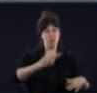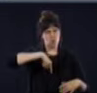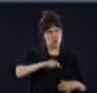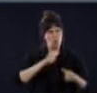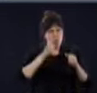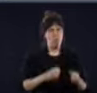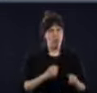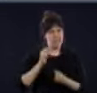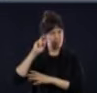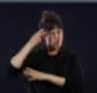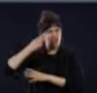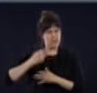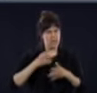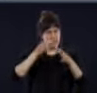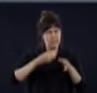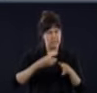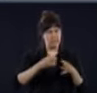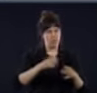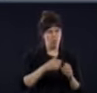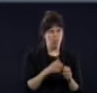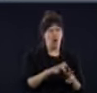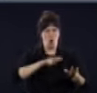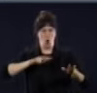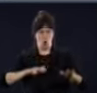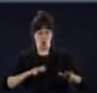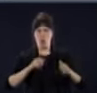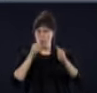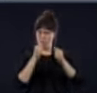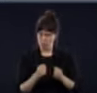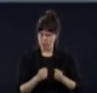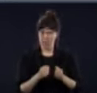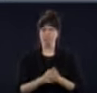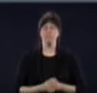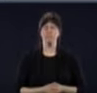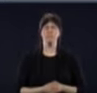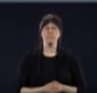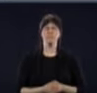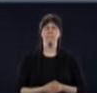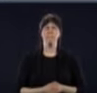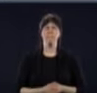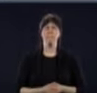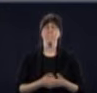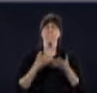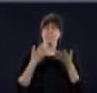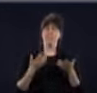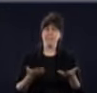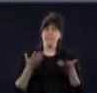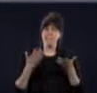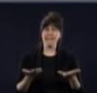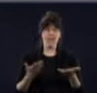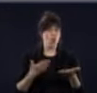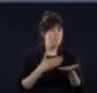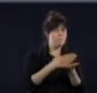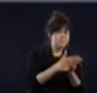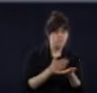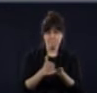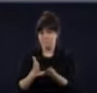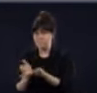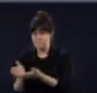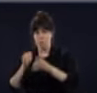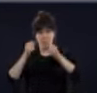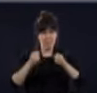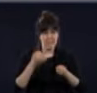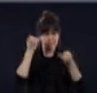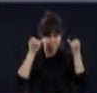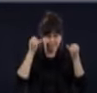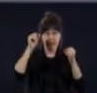Quand je parlais tantôt des scénarios, c que les scénarios doivent introduire des données qui ne sont pas encore présentes. Je veux dire, pour que les modèles fonctionnent, c'est les données de la